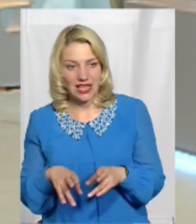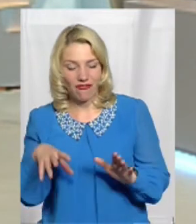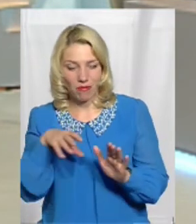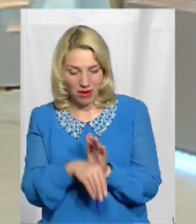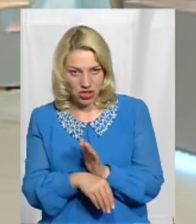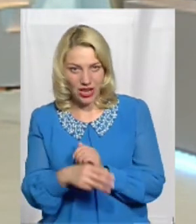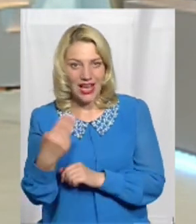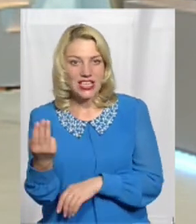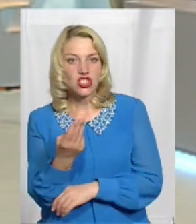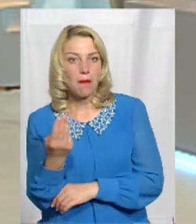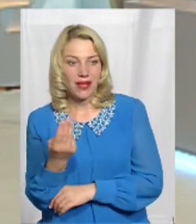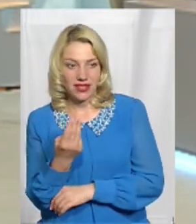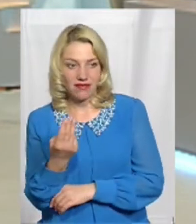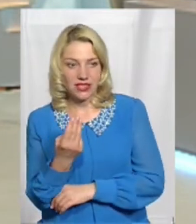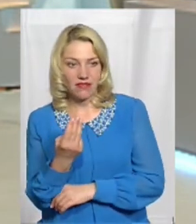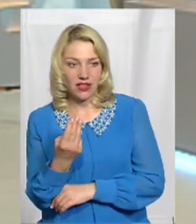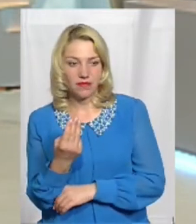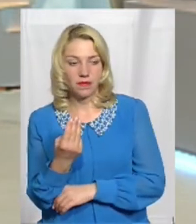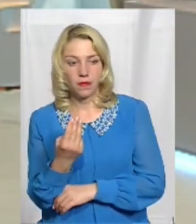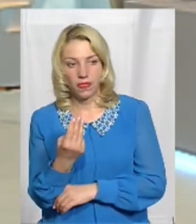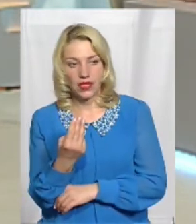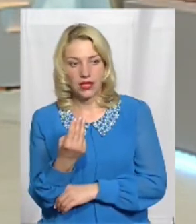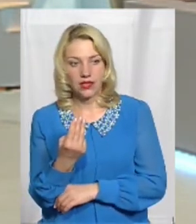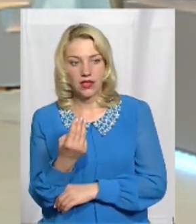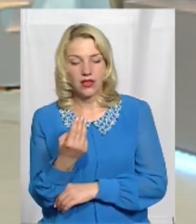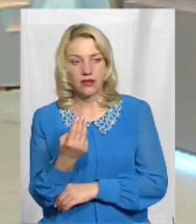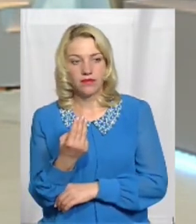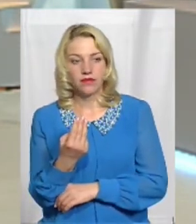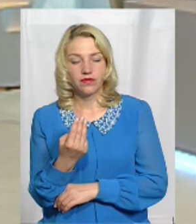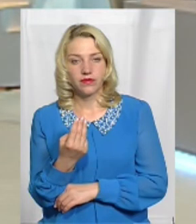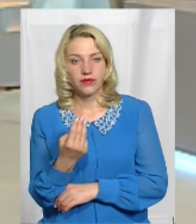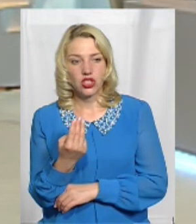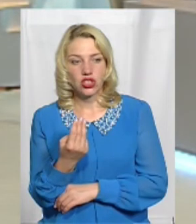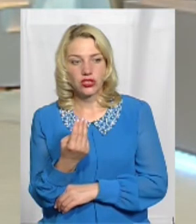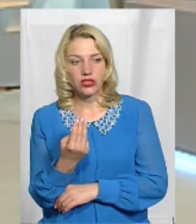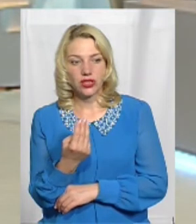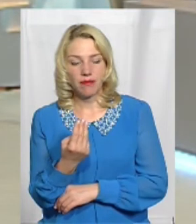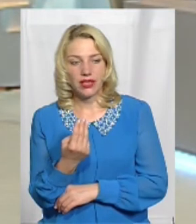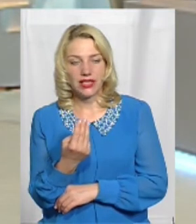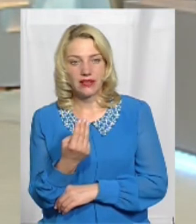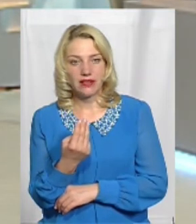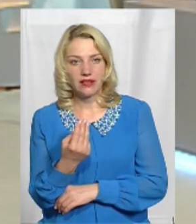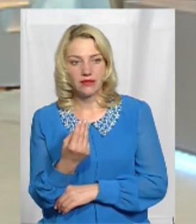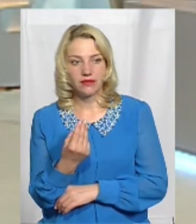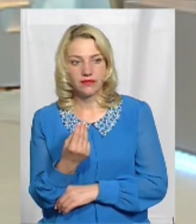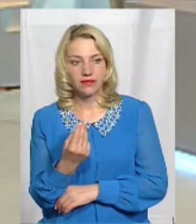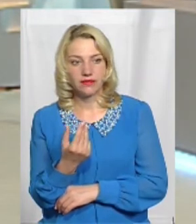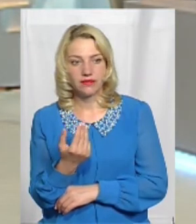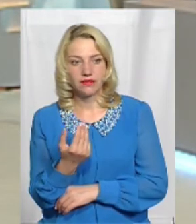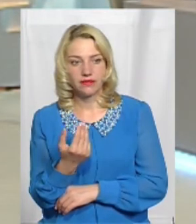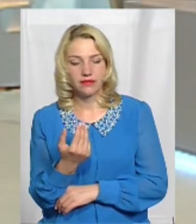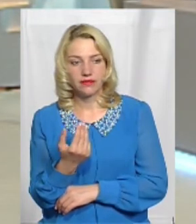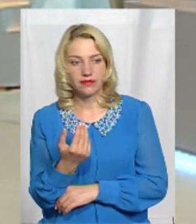межах Супітінського Алло Так, так, ми вас чуємо Тільки лаконічніше, будь ласка Добрий вечір вам Це